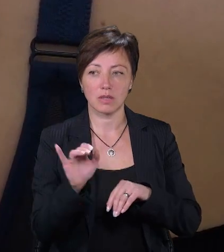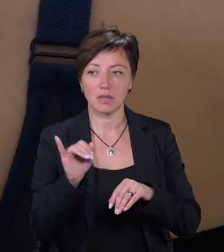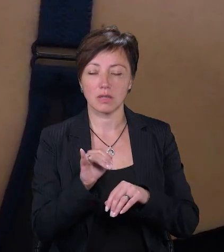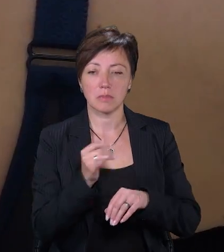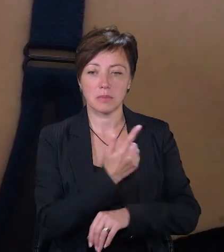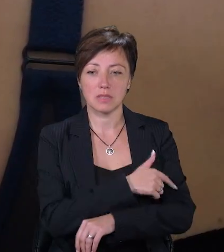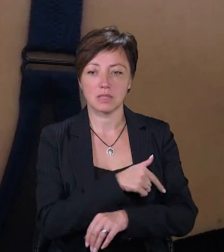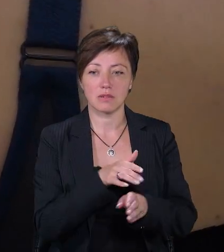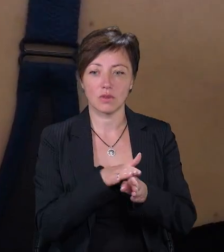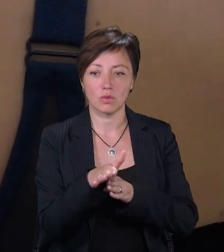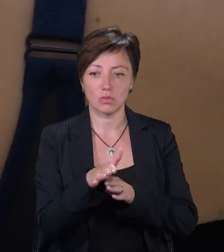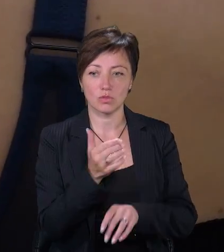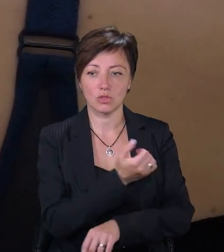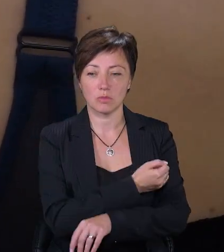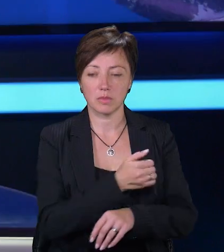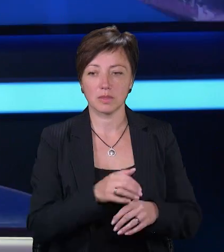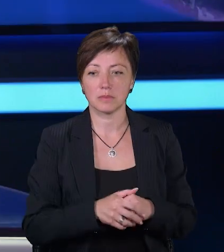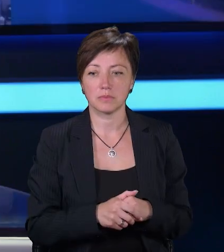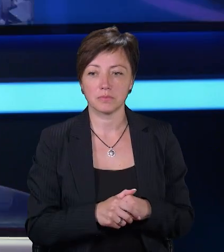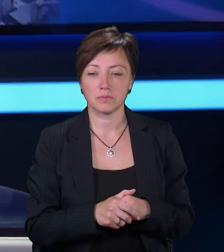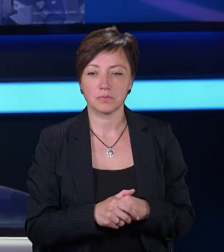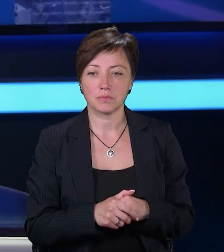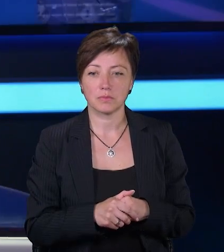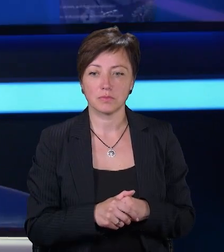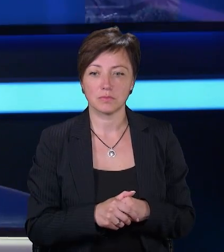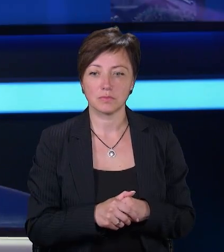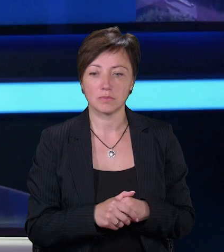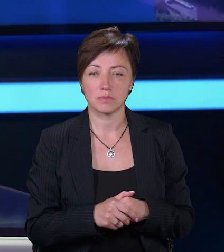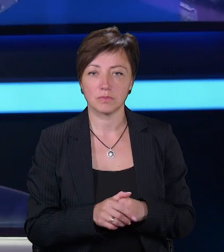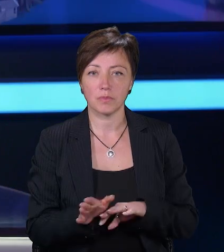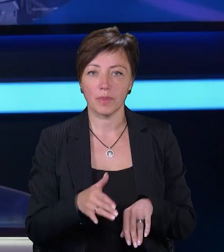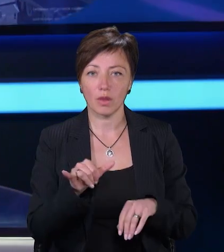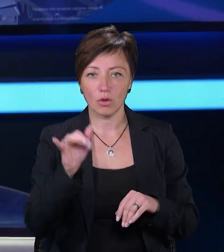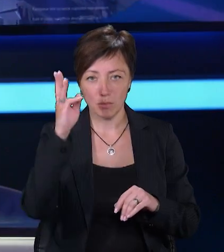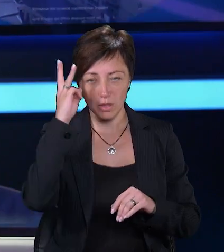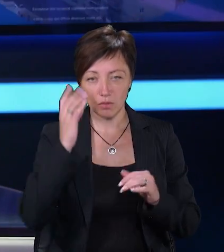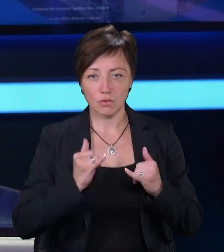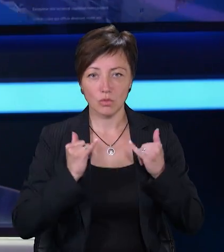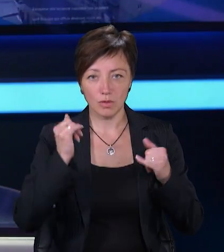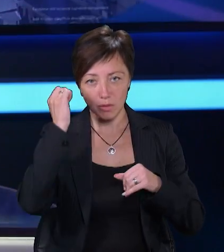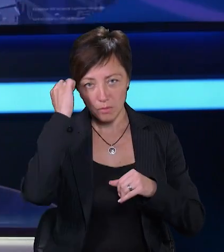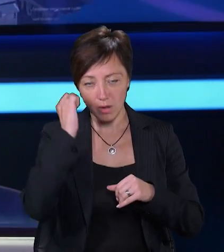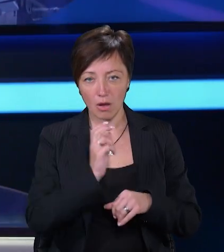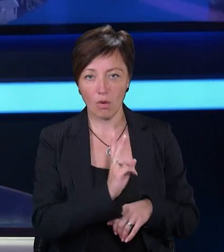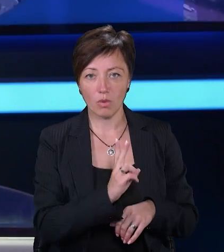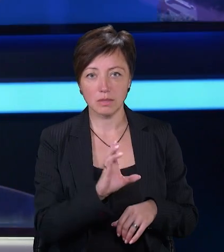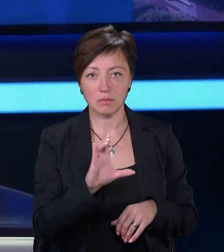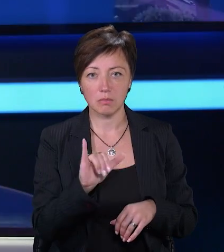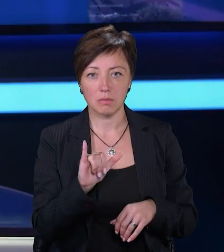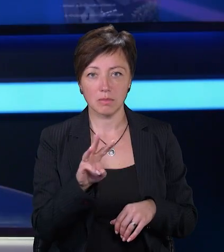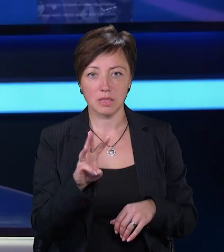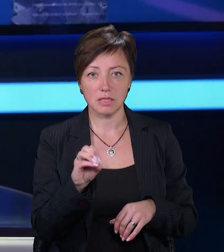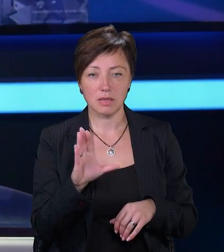медсестра вже виконує щеплення проти ковіду. У Хмельницькому вшанували пам'ять Костя Місевича.